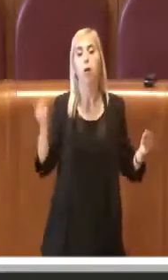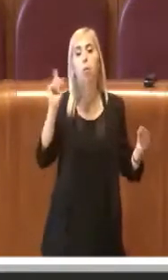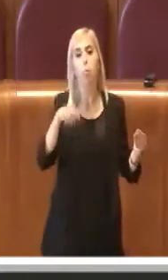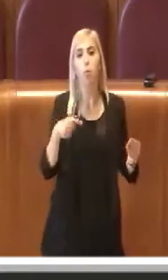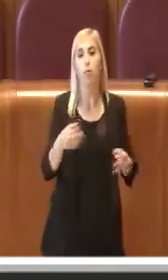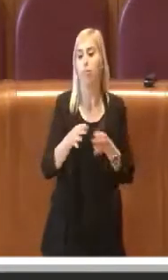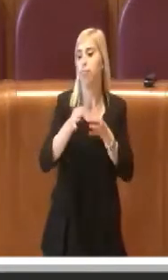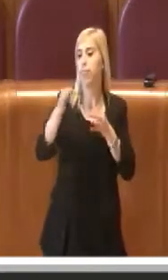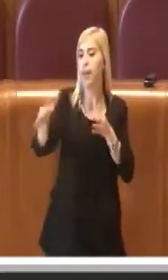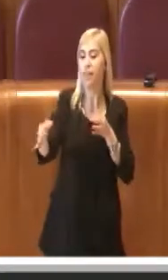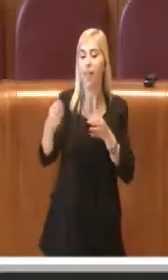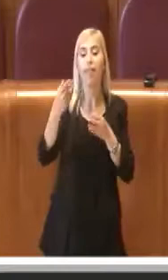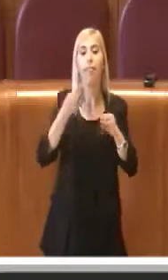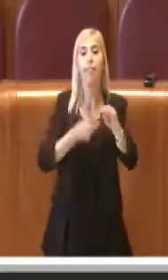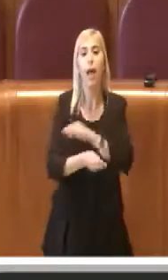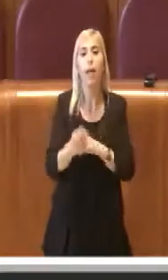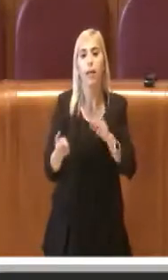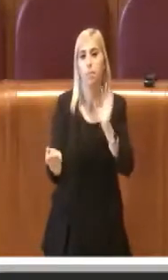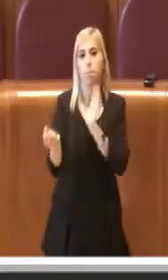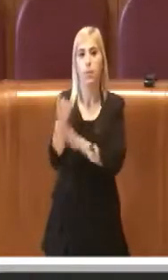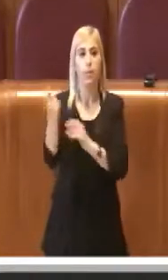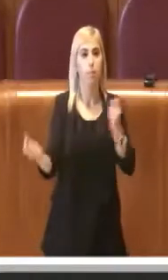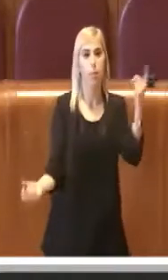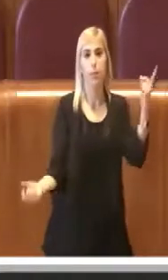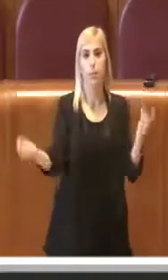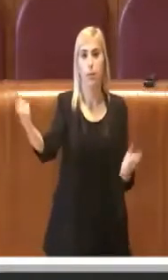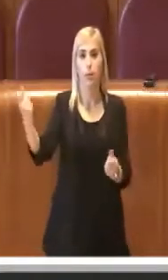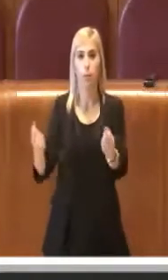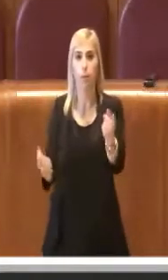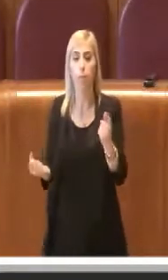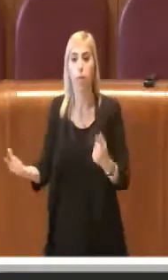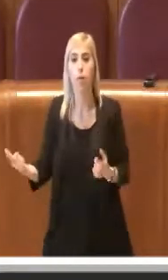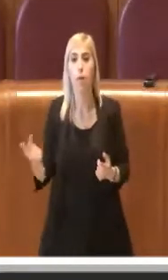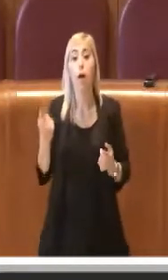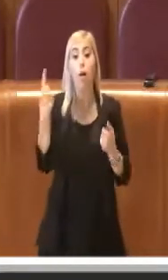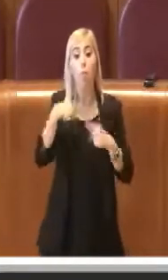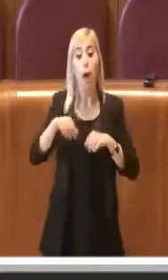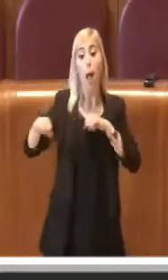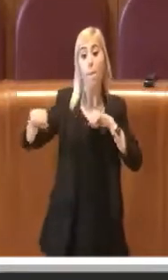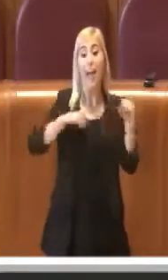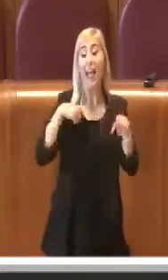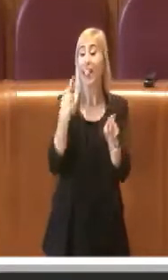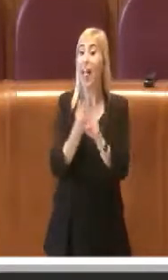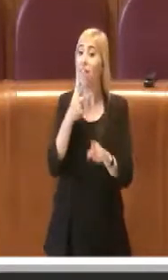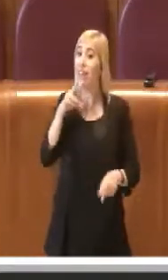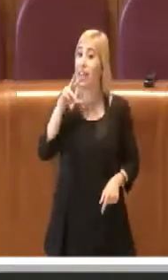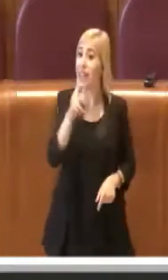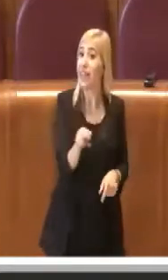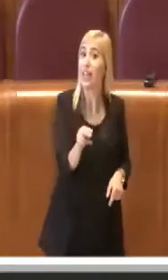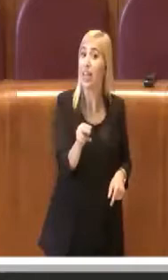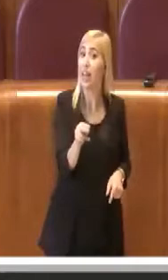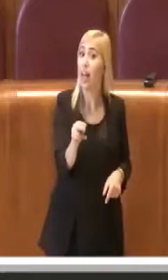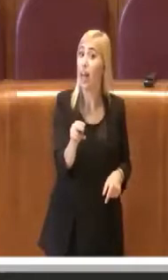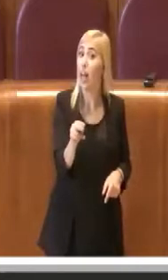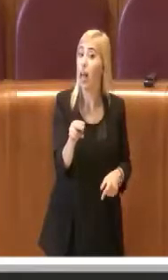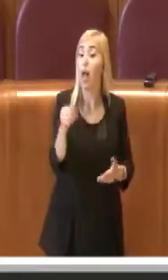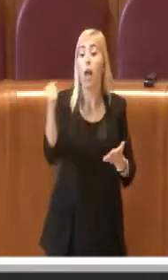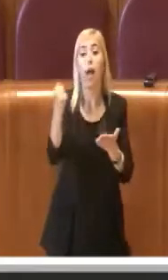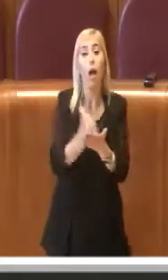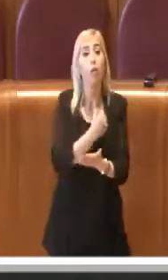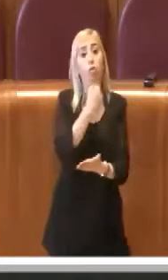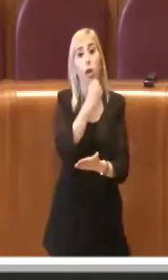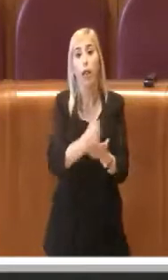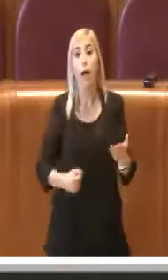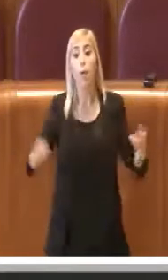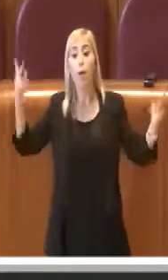spontaneamente, ma che comunque ne hanno bisogno, a quel punto l'amministrazione abbia il coraggio di eliminare queste realtà